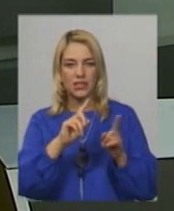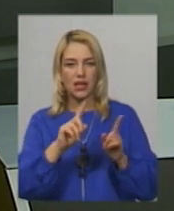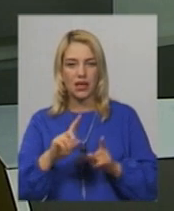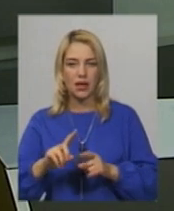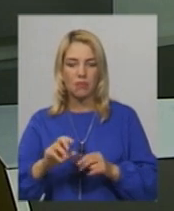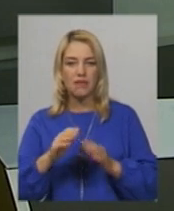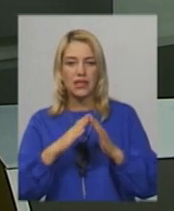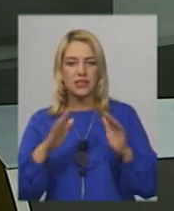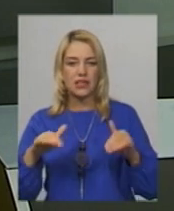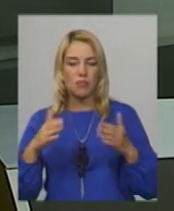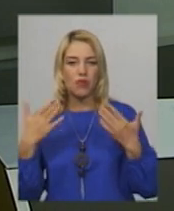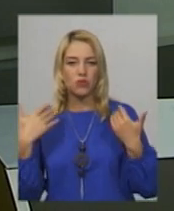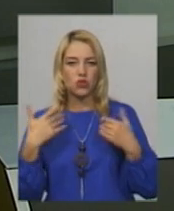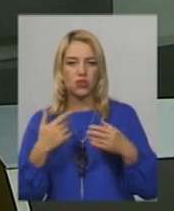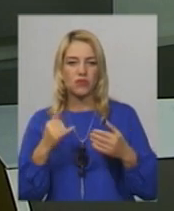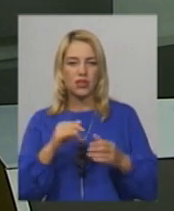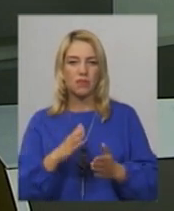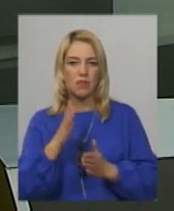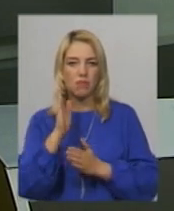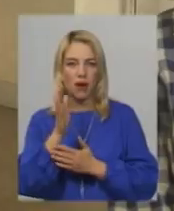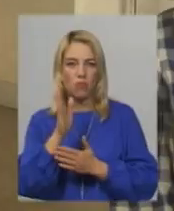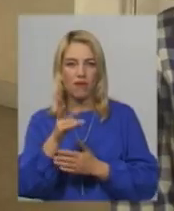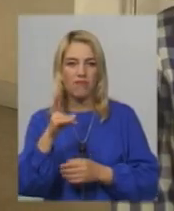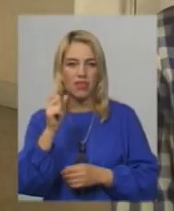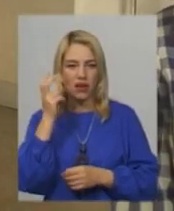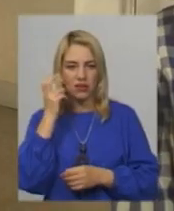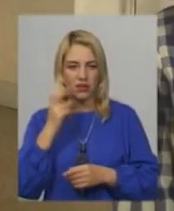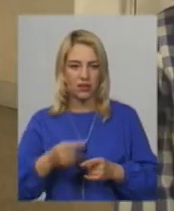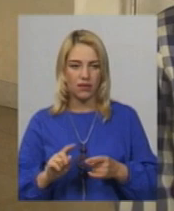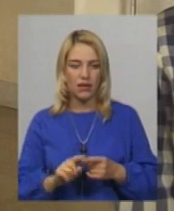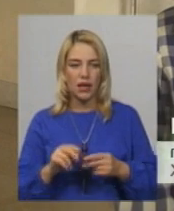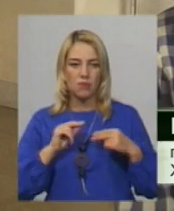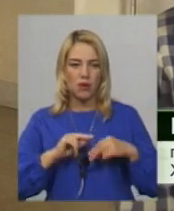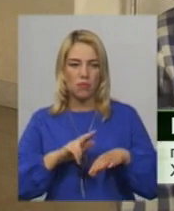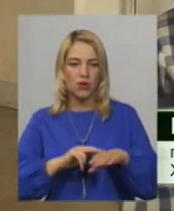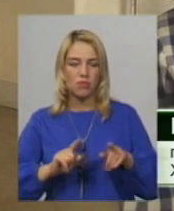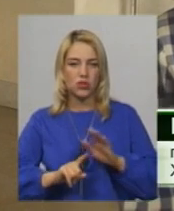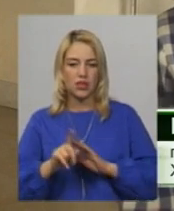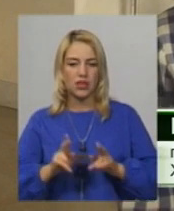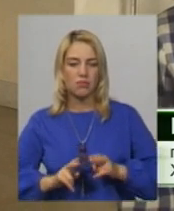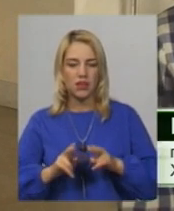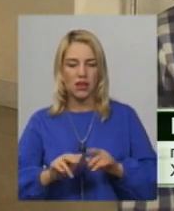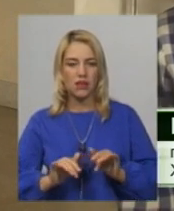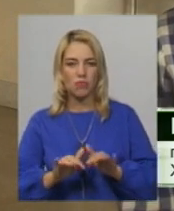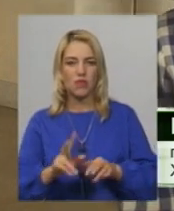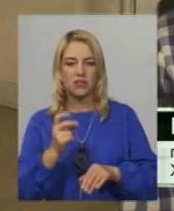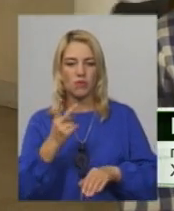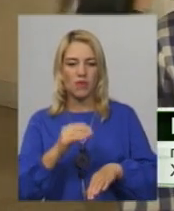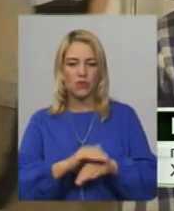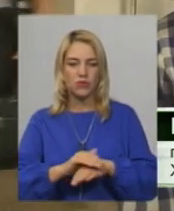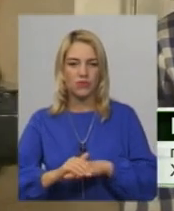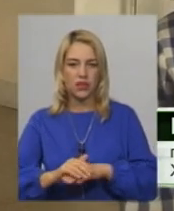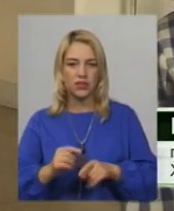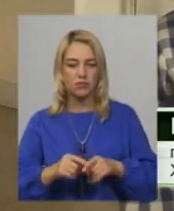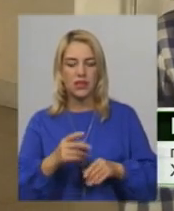табору відпочинку і прямував до Києва. Працівники поліції вже відкрили кримінальне провадження за даним фактом, за двома статтями.